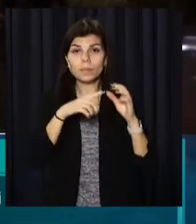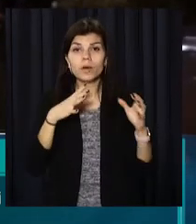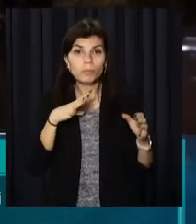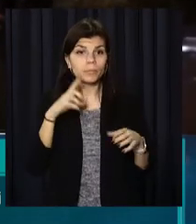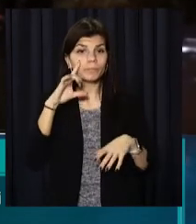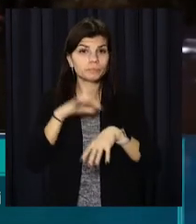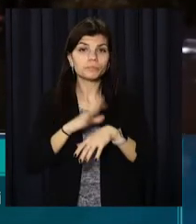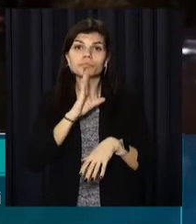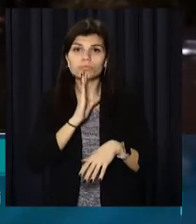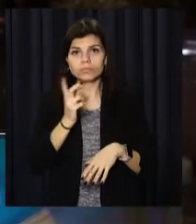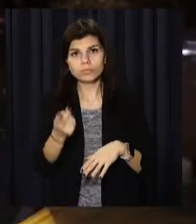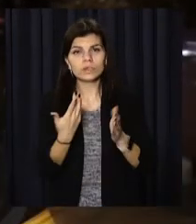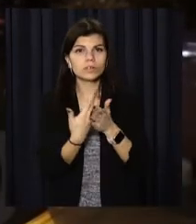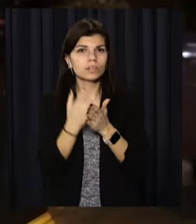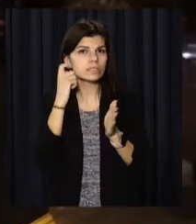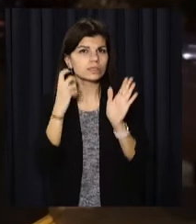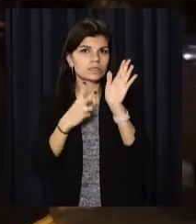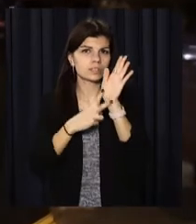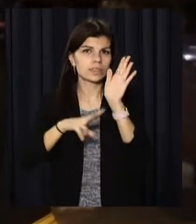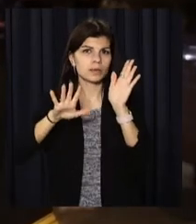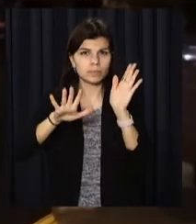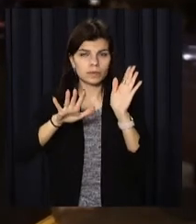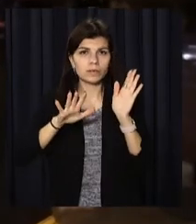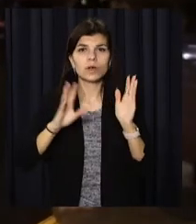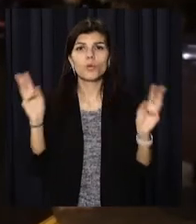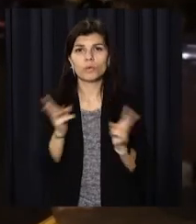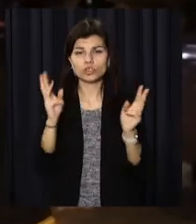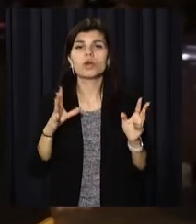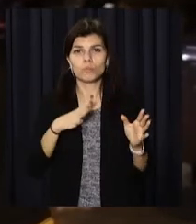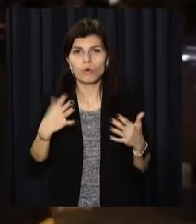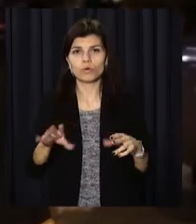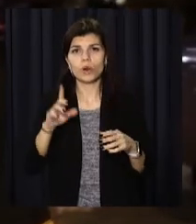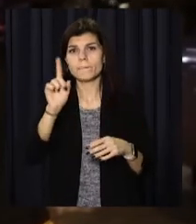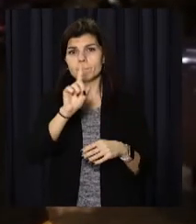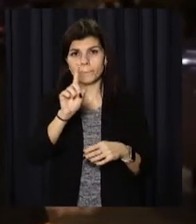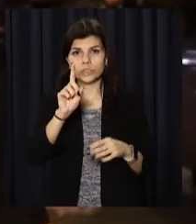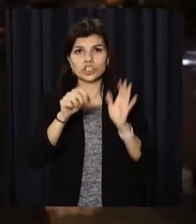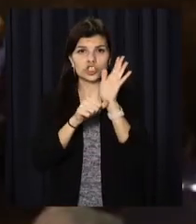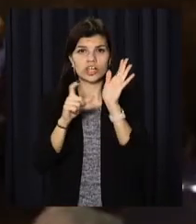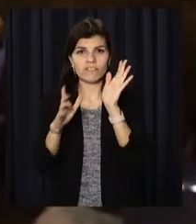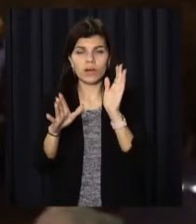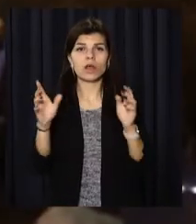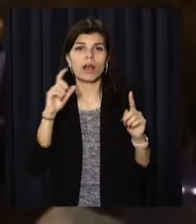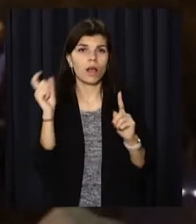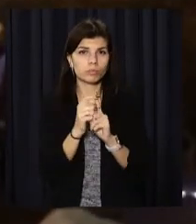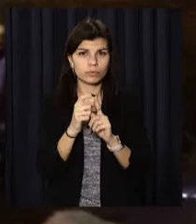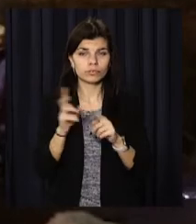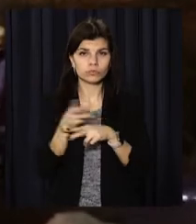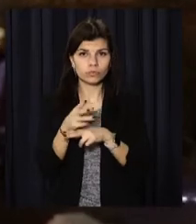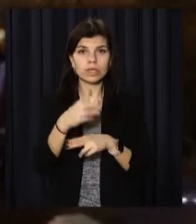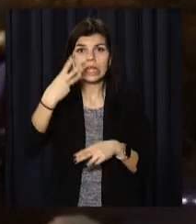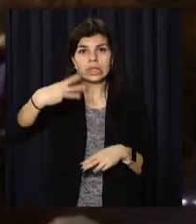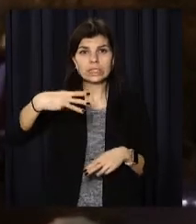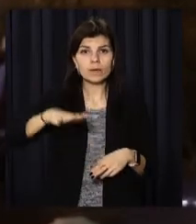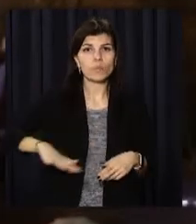виявлено тіло жінки приблизно 75 років. Пожежа була ліквідована о першій годині 6 хвилин. Площа пожежі складала 30